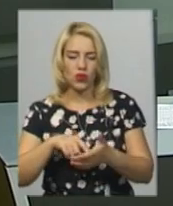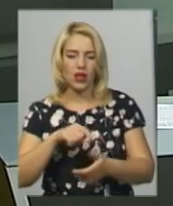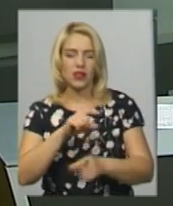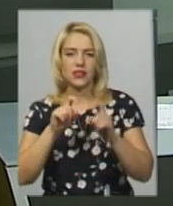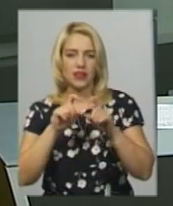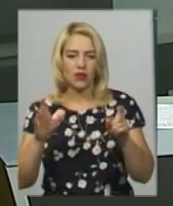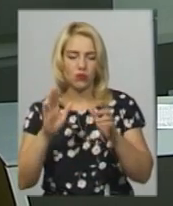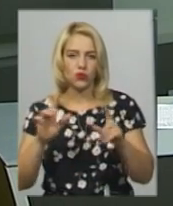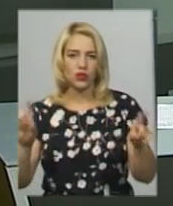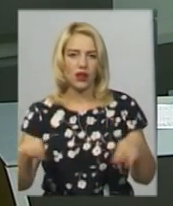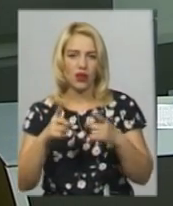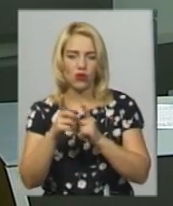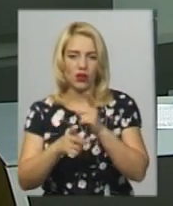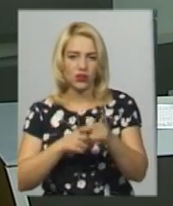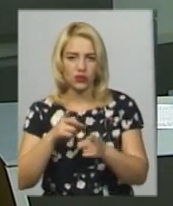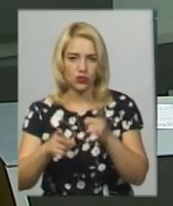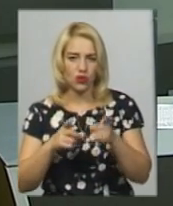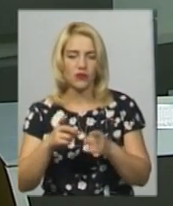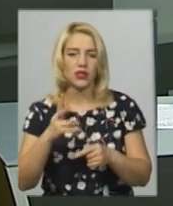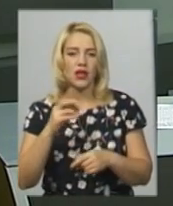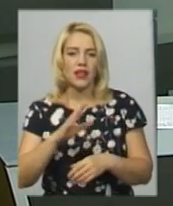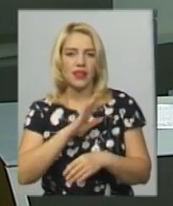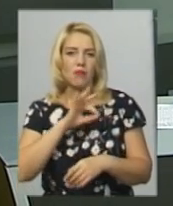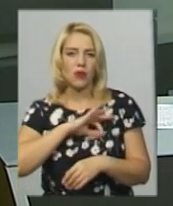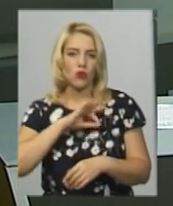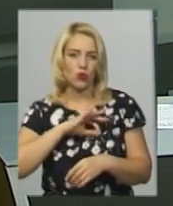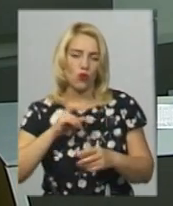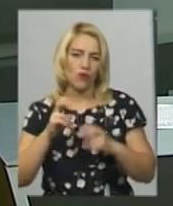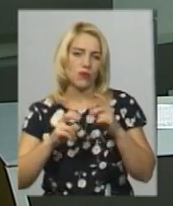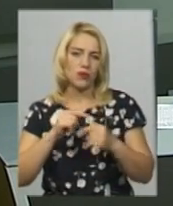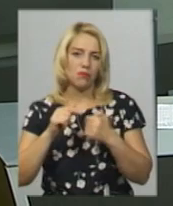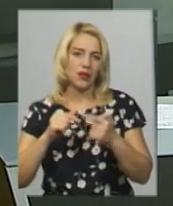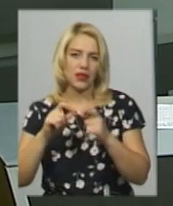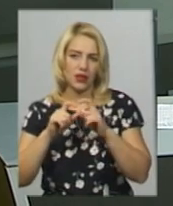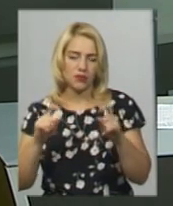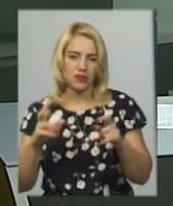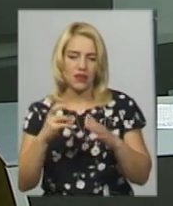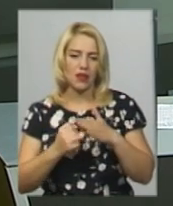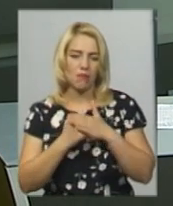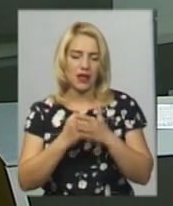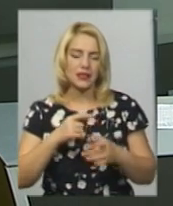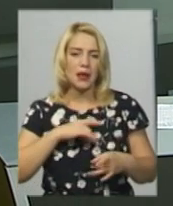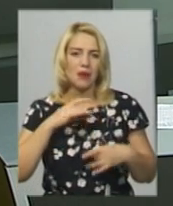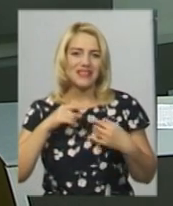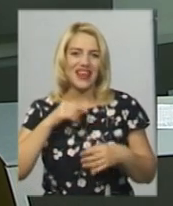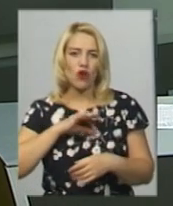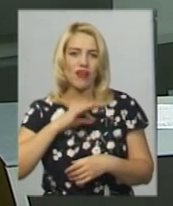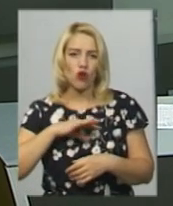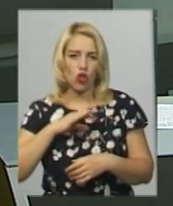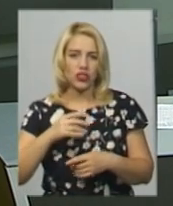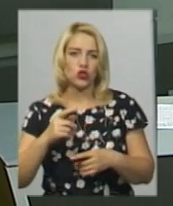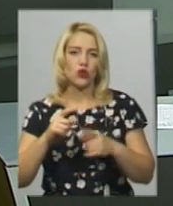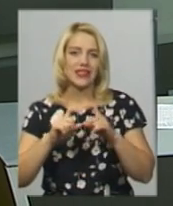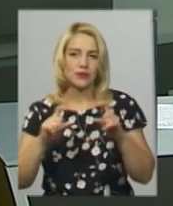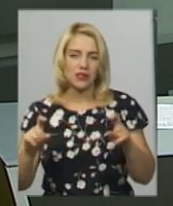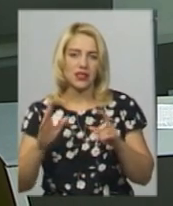комунальні неприбуткові підприємства. На базі Хмельницького обласного психоневрологічного диспансеру створено Хмельницький обласний центр